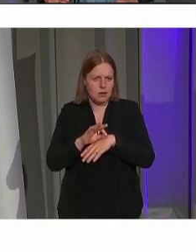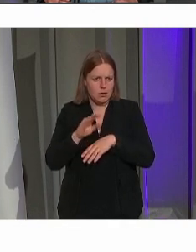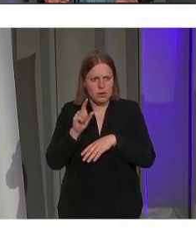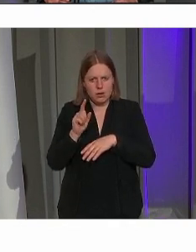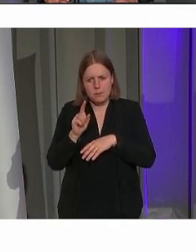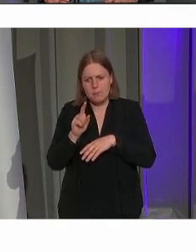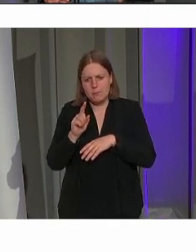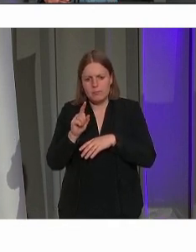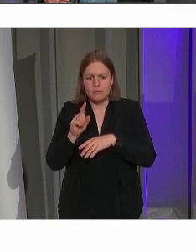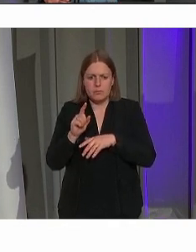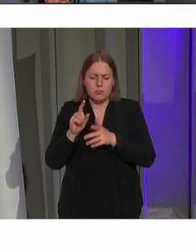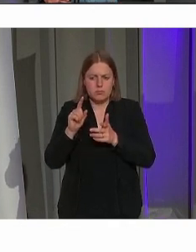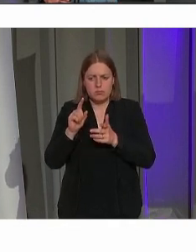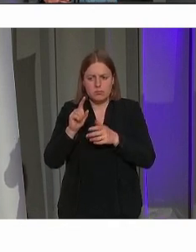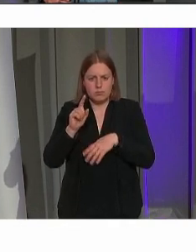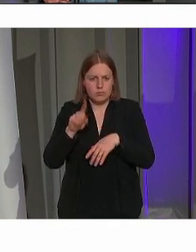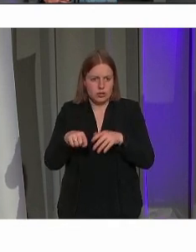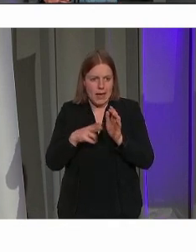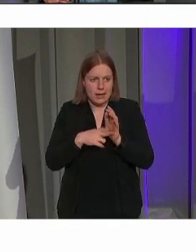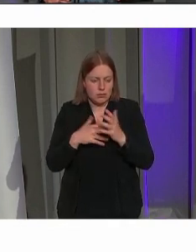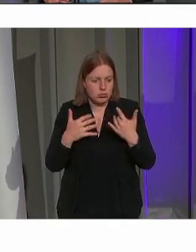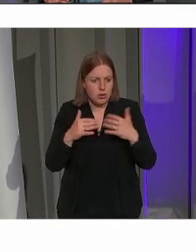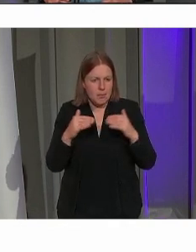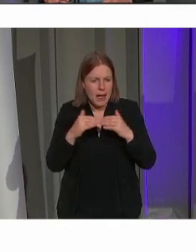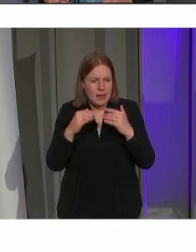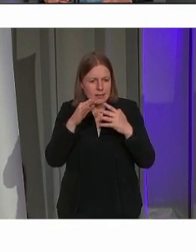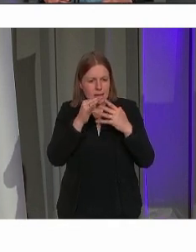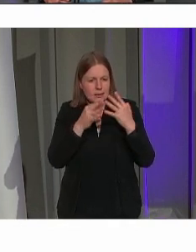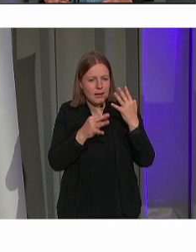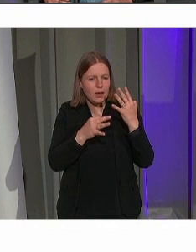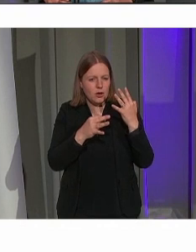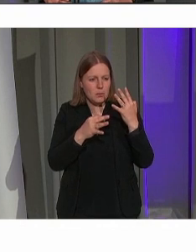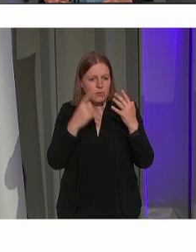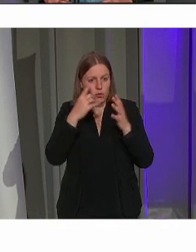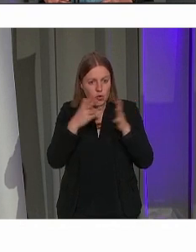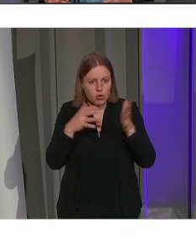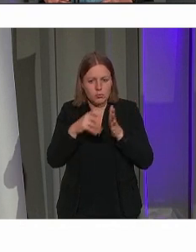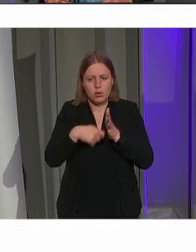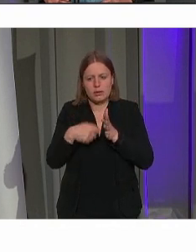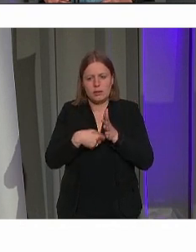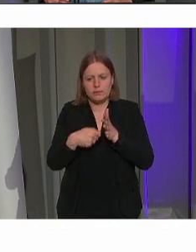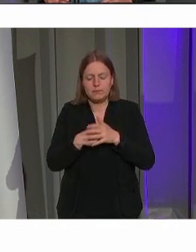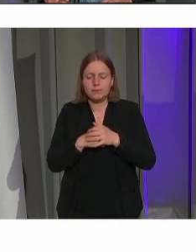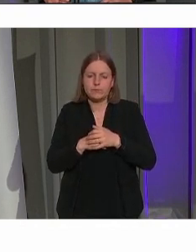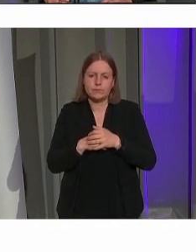een van de criteria zijn in grote projecten.